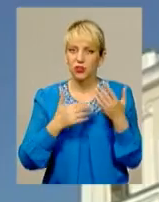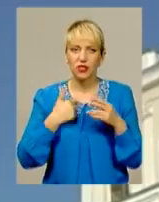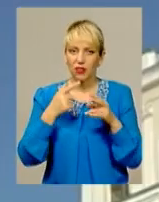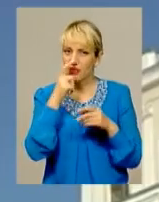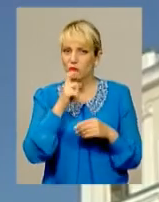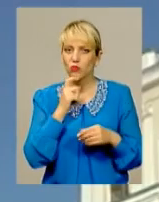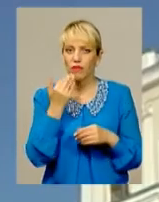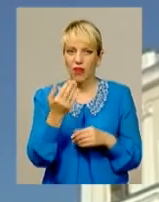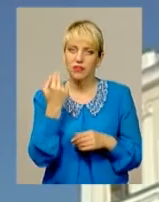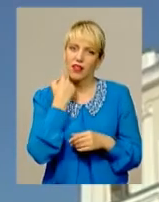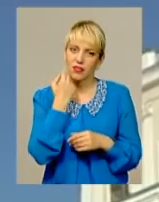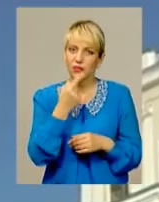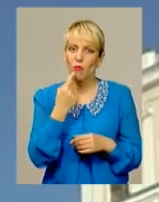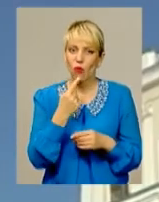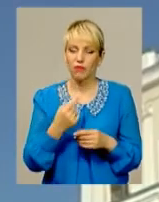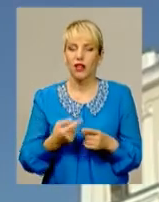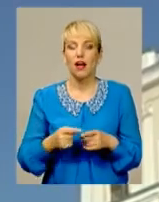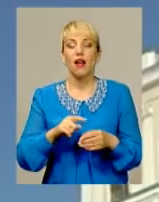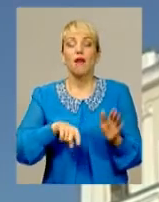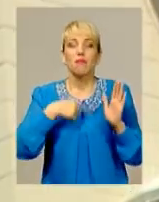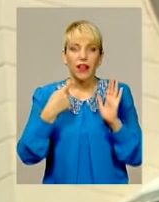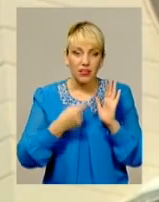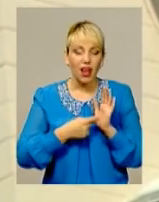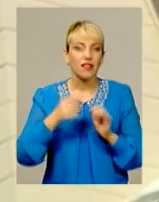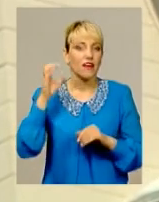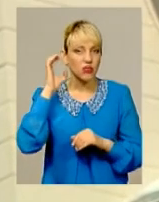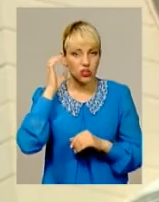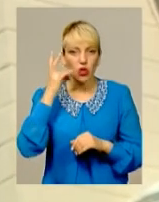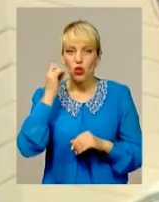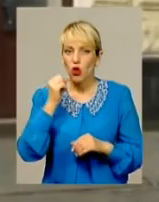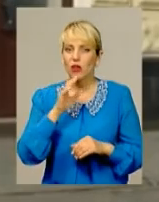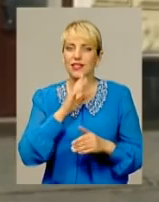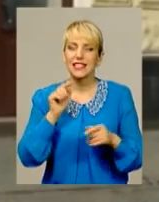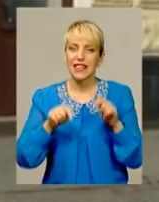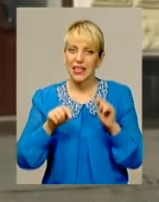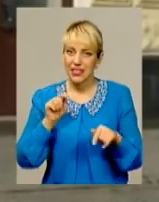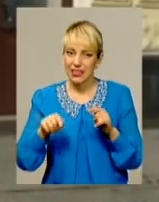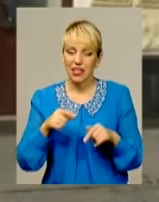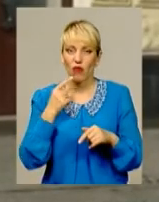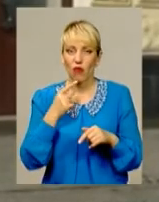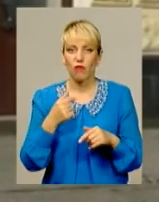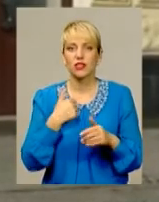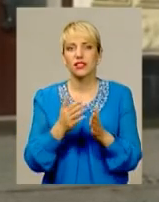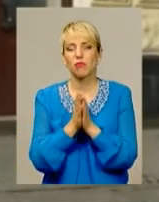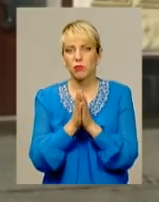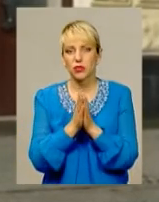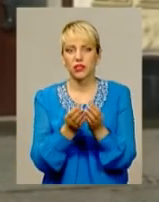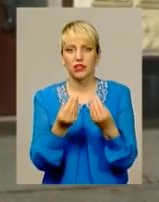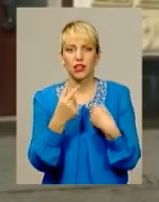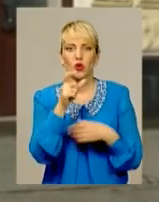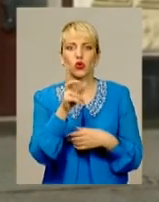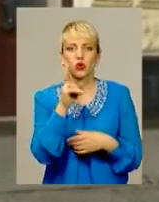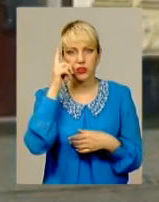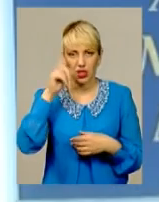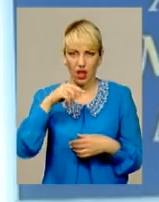Питання вислухали, та секретарка зізнала, що не володіє іноземною. Нас це не зупинило. Запитали, чи можемо поговорити із особою, котра